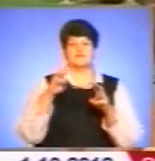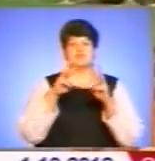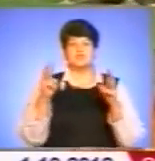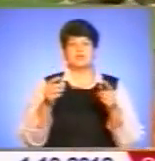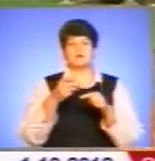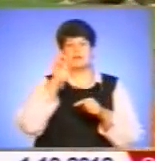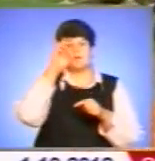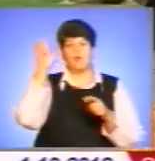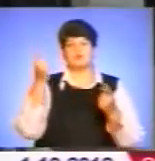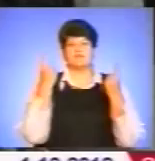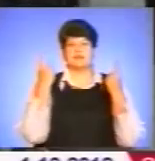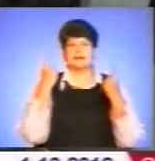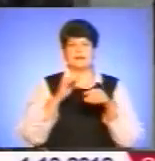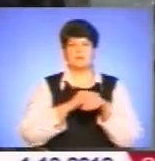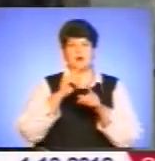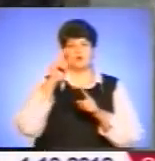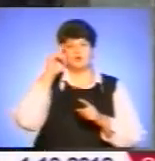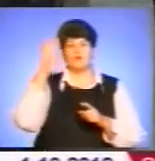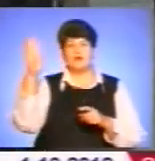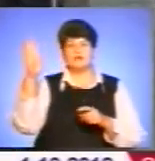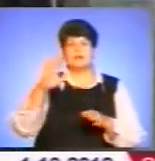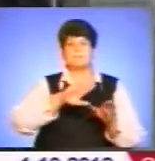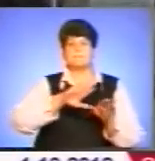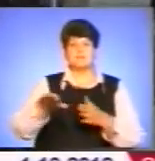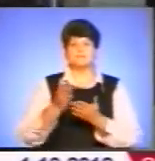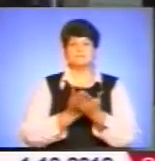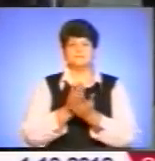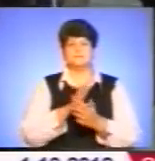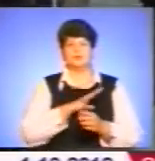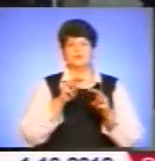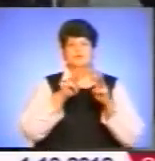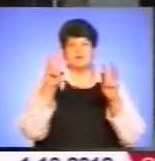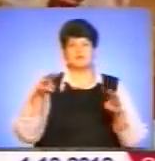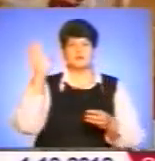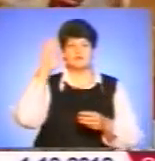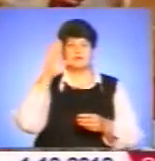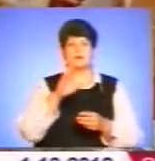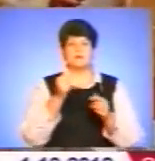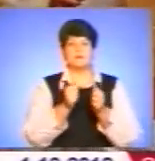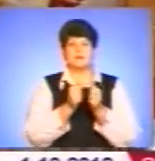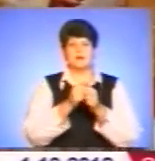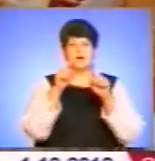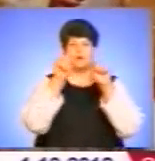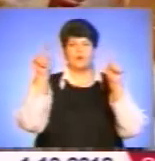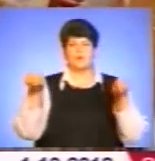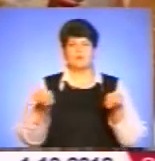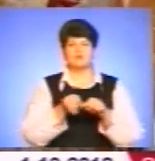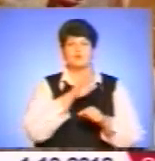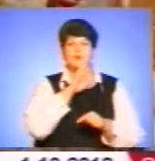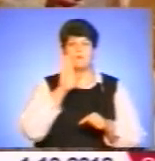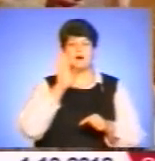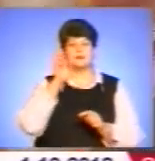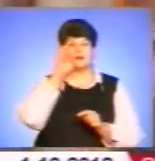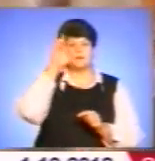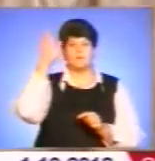велике благословення. Після богослужіння відбулося освячення води біля образу Матері Божої неостанної помочі. Владика Василій